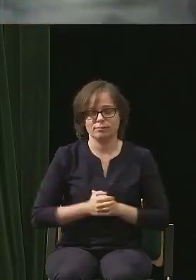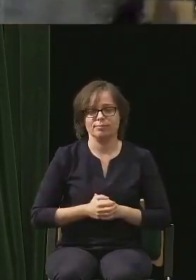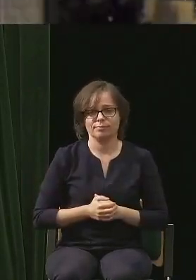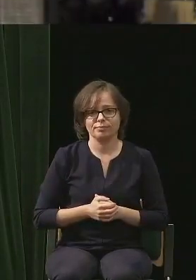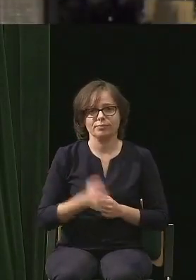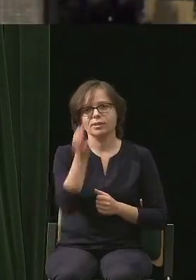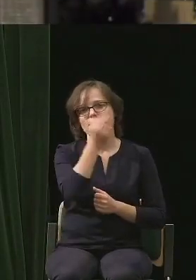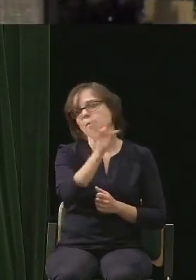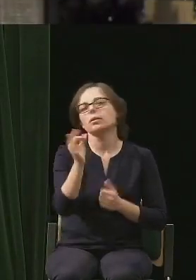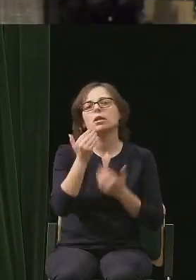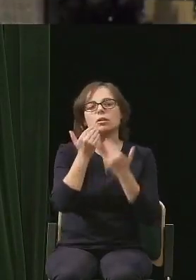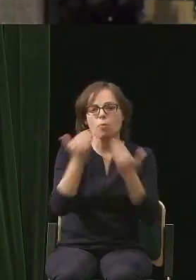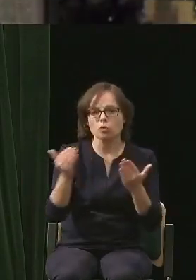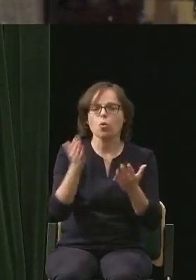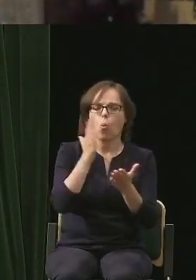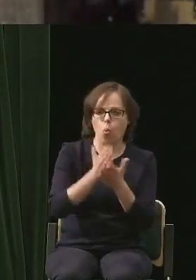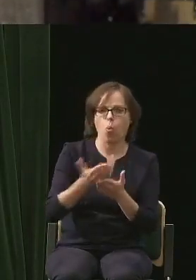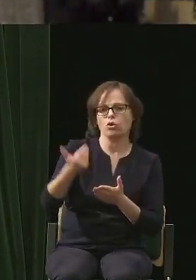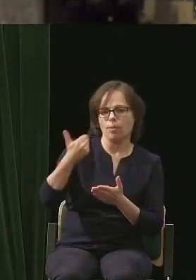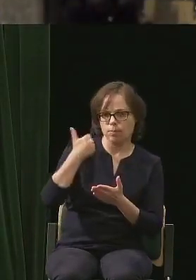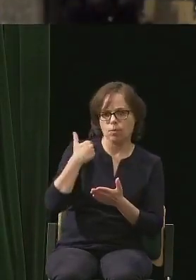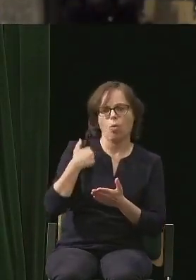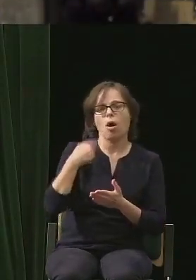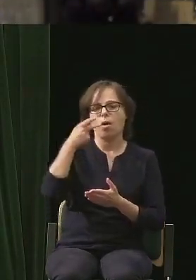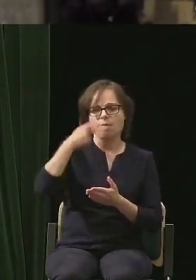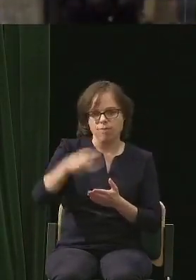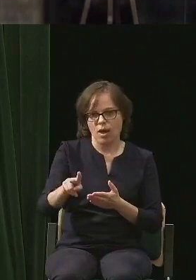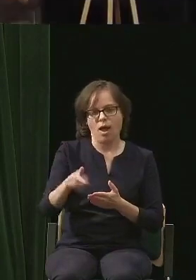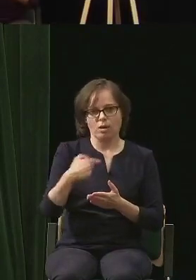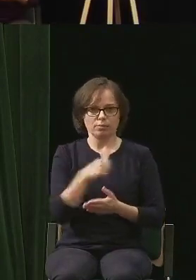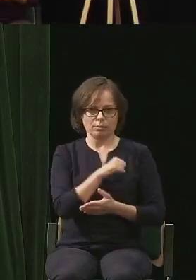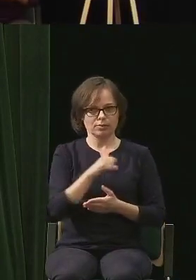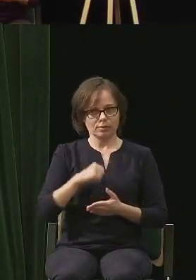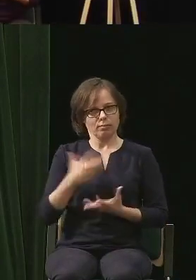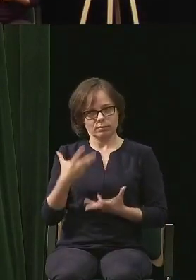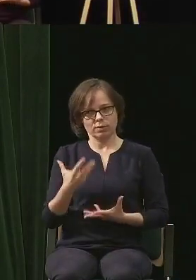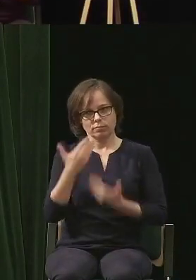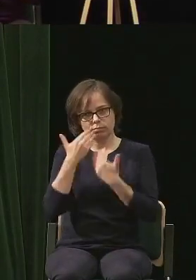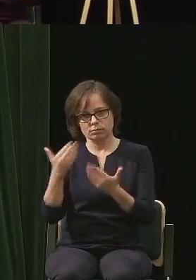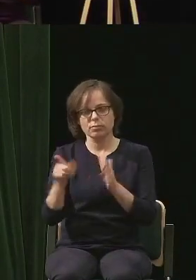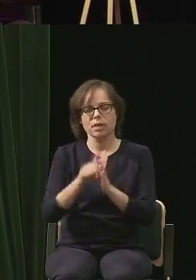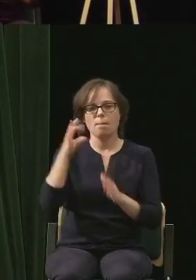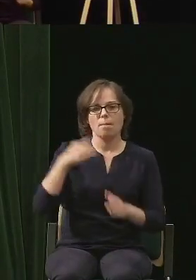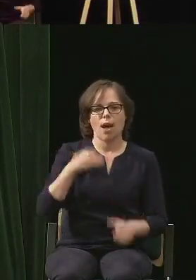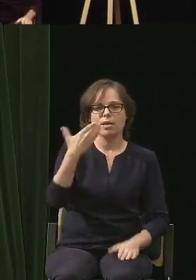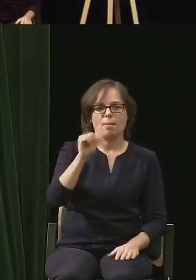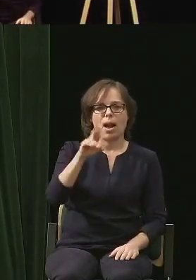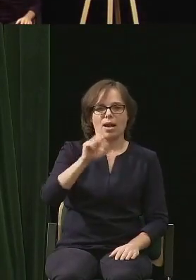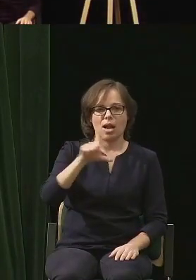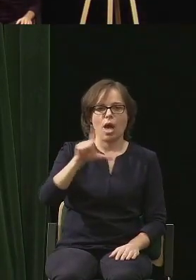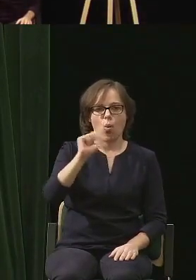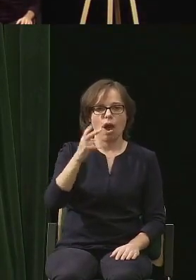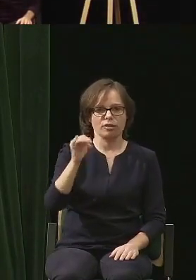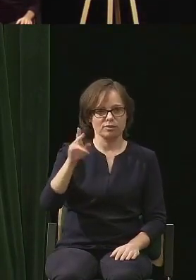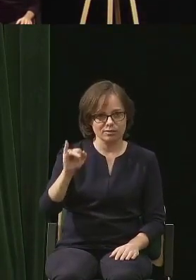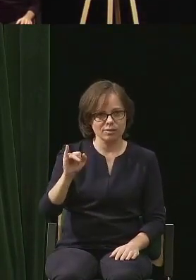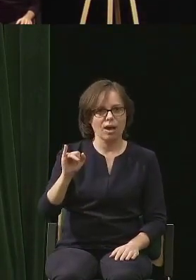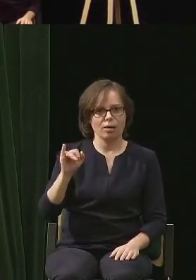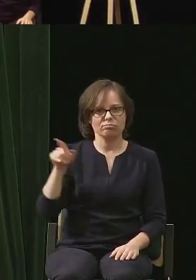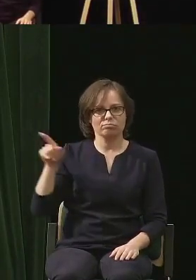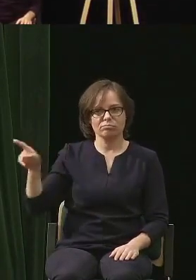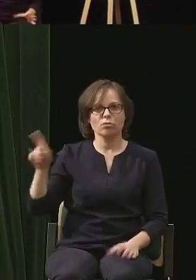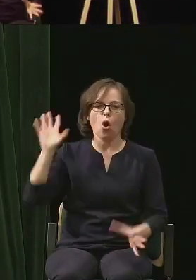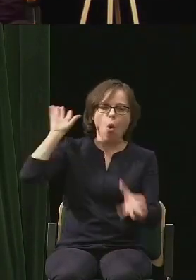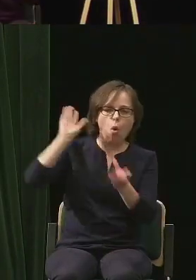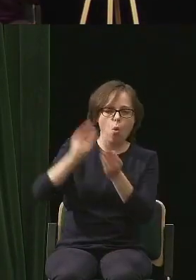Specjalne podziękowania już były mu składane, ale ja nie mogę od siebie ich nie złożyć. Dla pani Maryli Łukasińskiej, która organizatorca